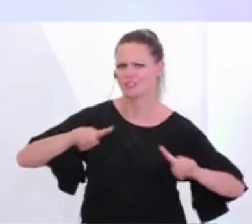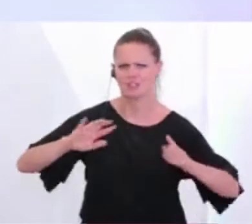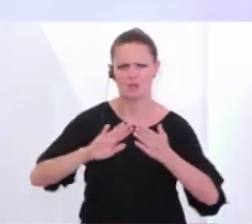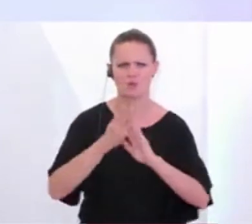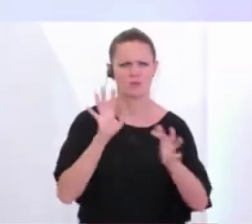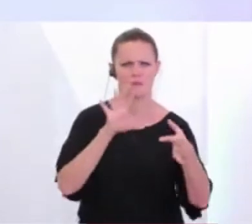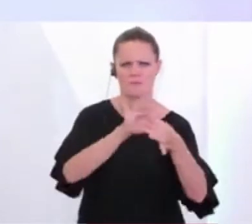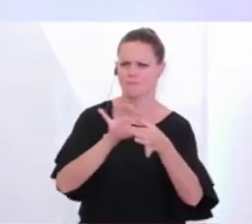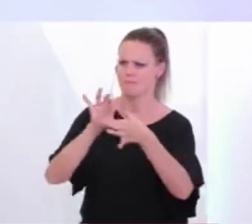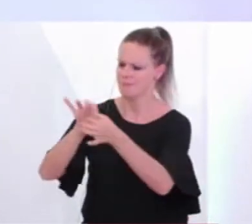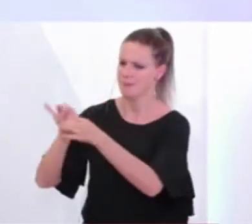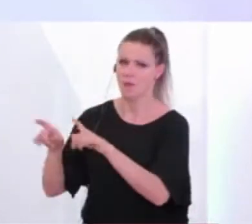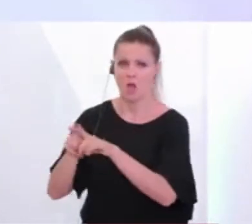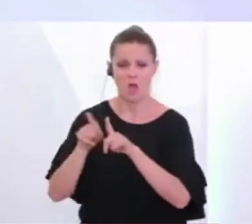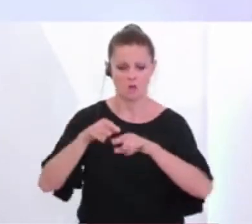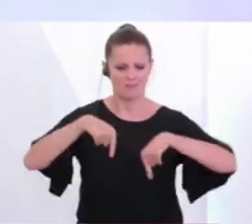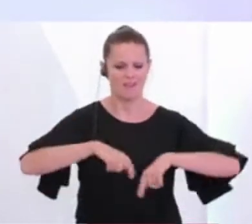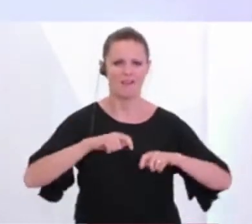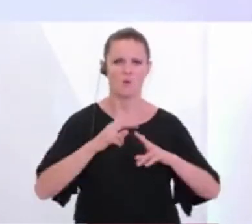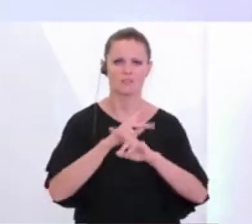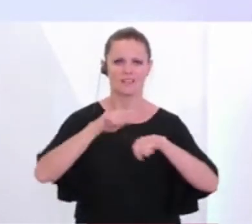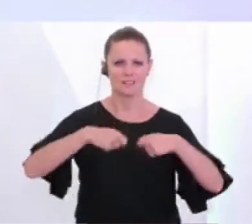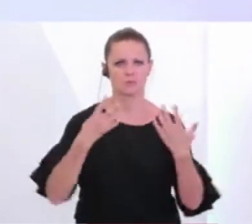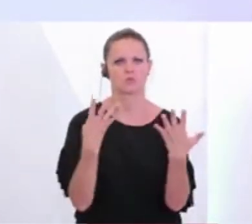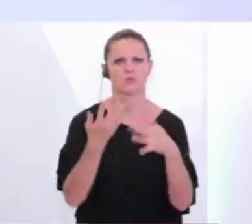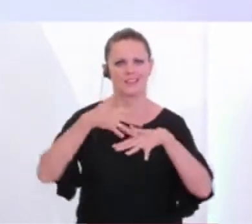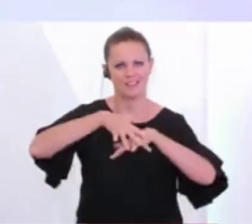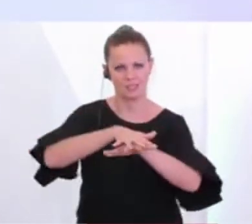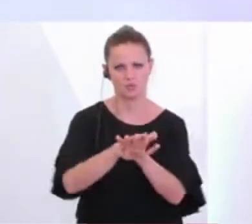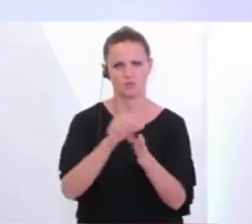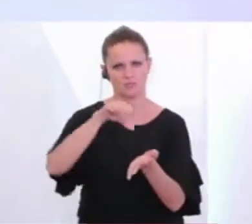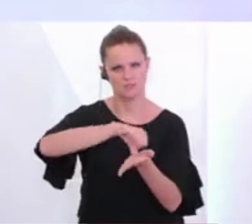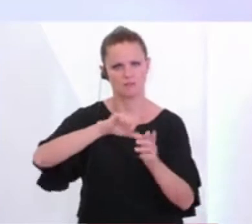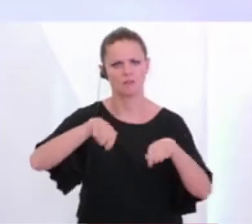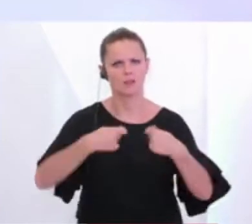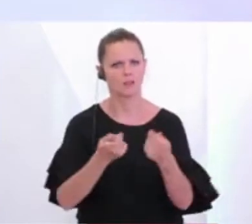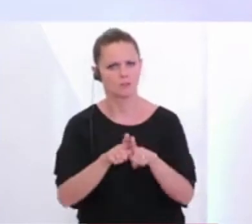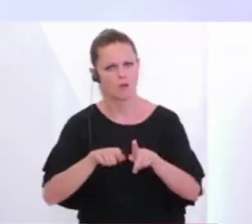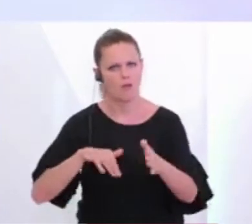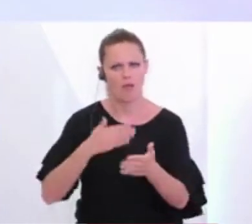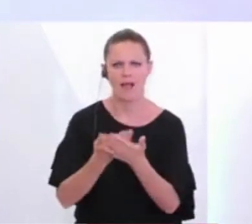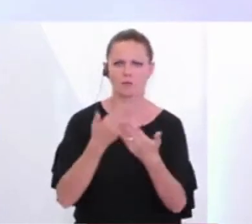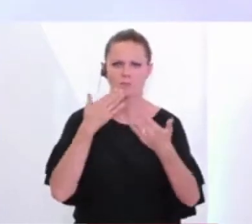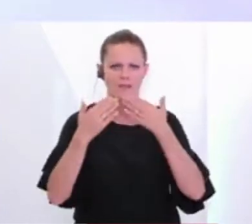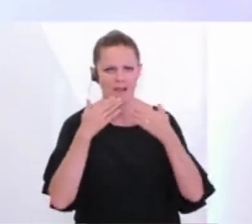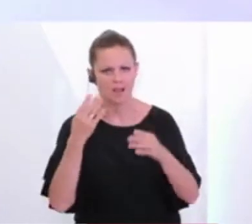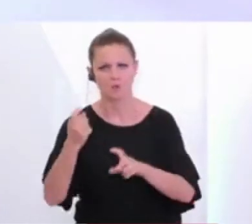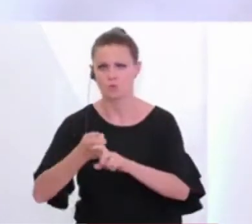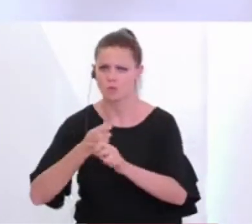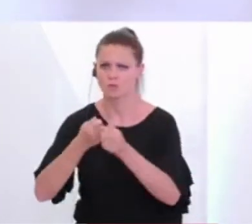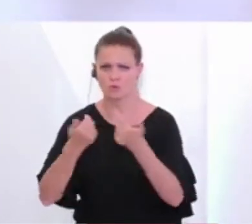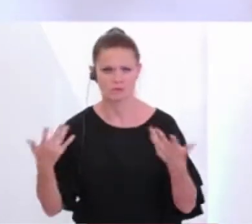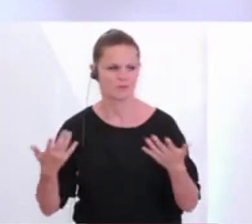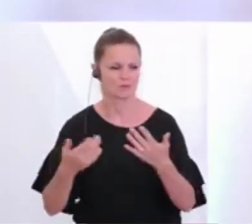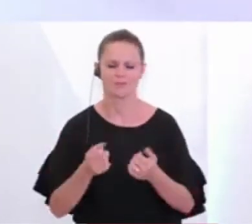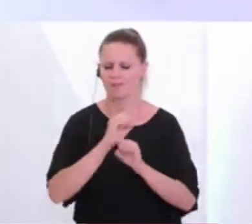wir haben ja auch neun Integrationszentren in Österreich und dort finden Beratungen statt. Dort finden auch schon wieder Kurse statt. Natürlich unter